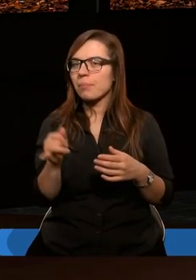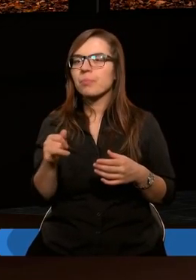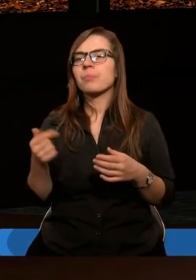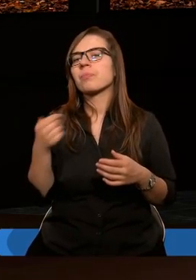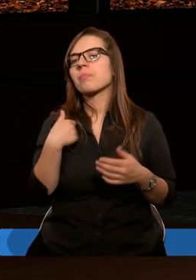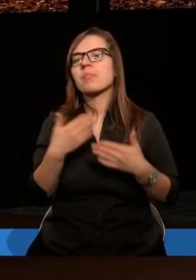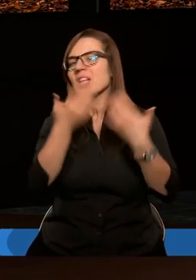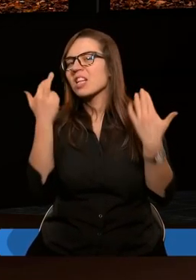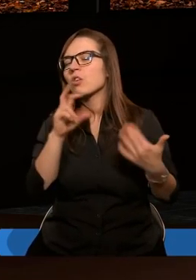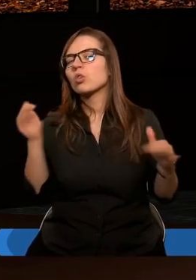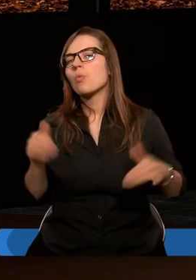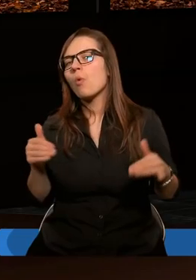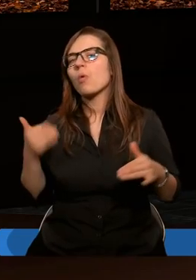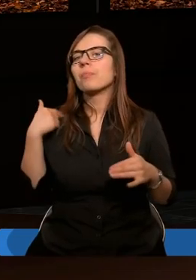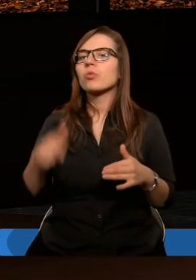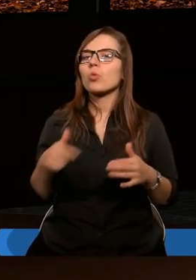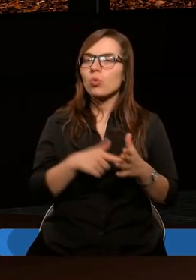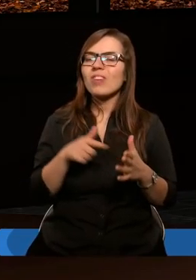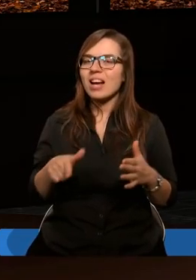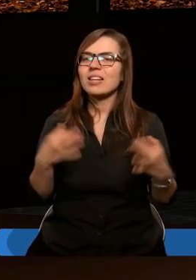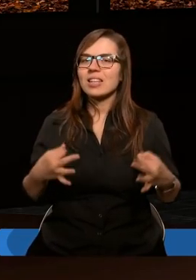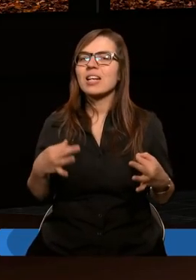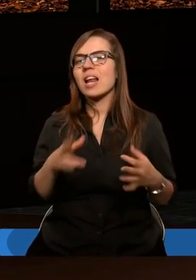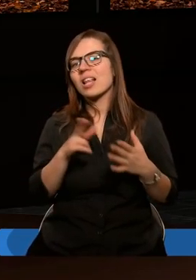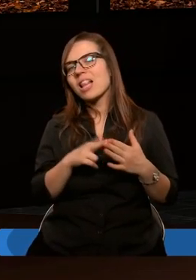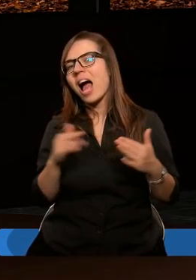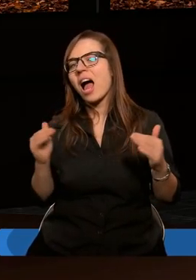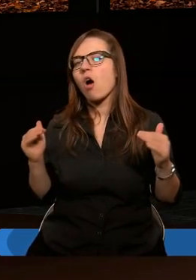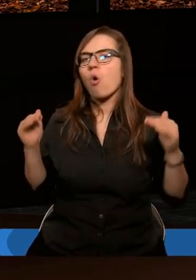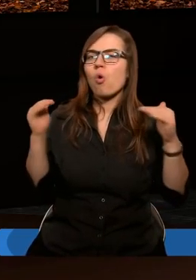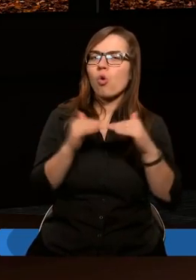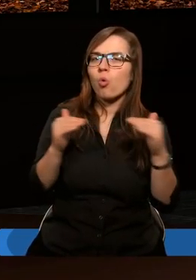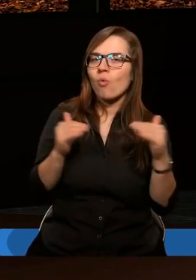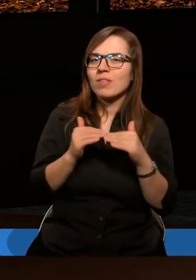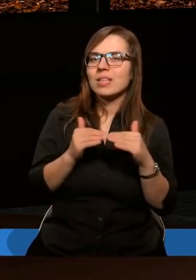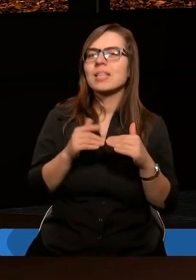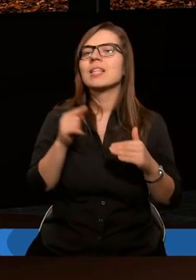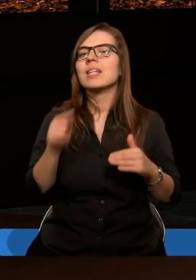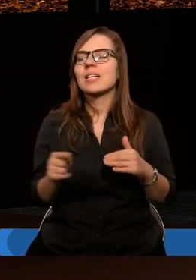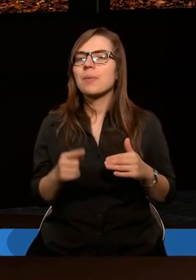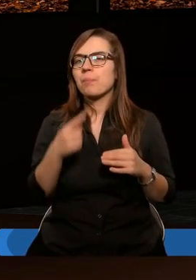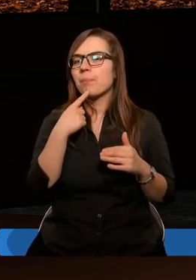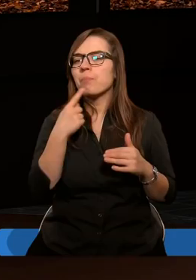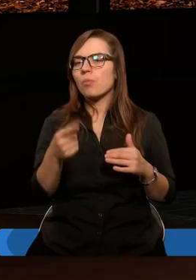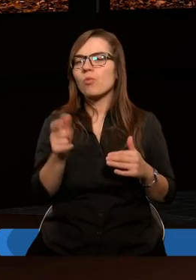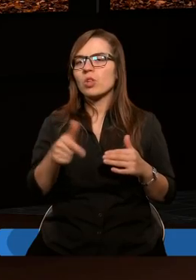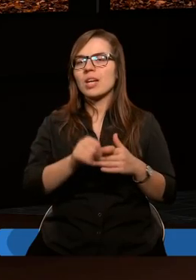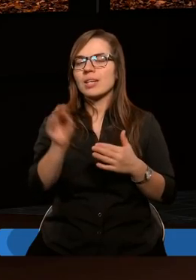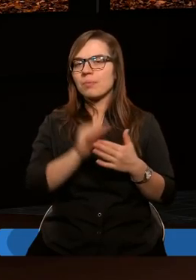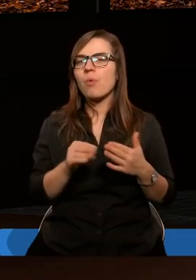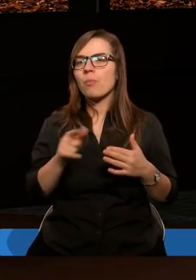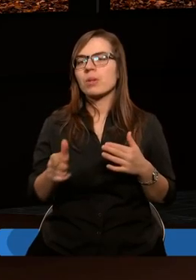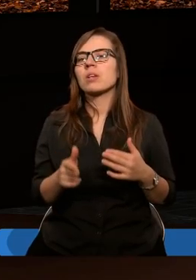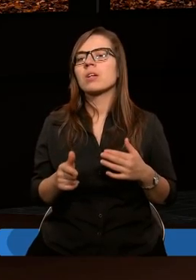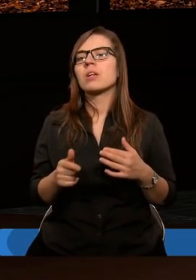Ja nie wiem, czy mógłbym tutaj właśnie tak na równi z tym, co jest napisane w ósmym wersecie,